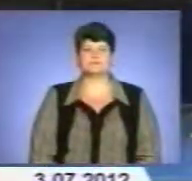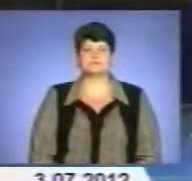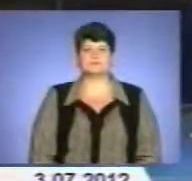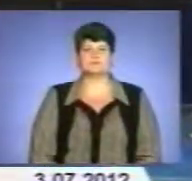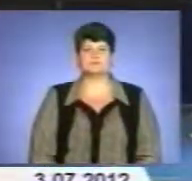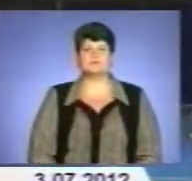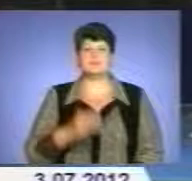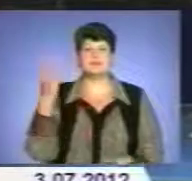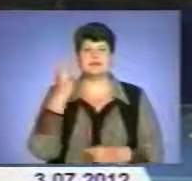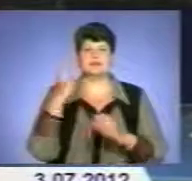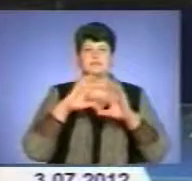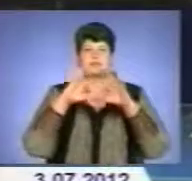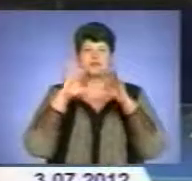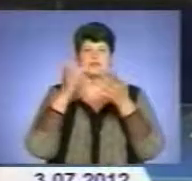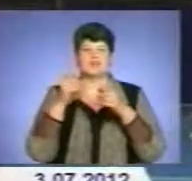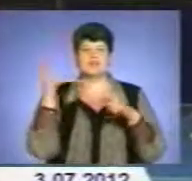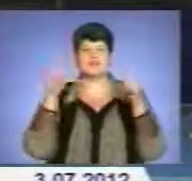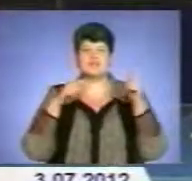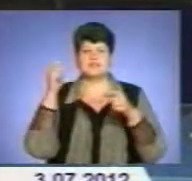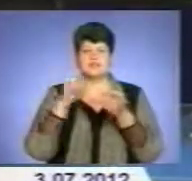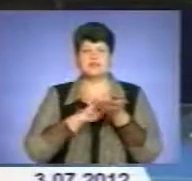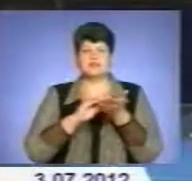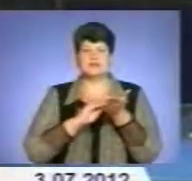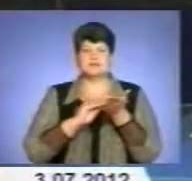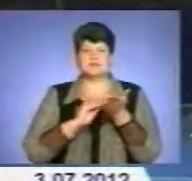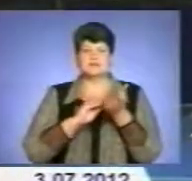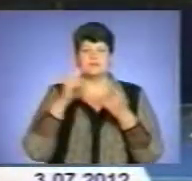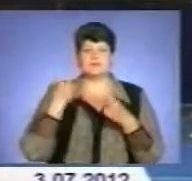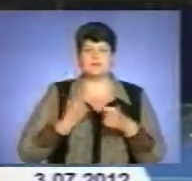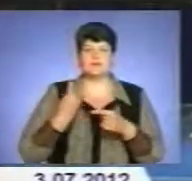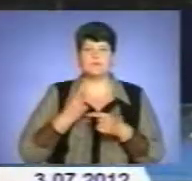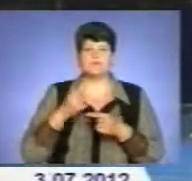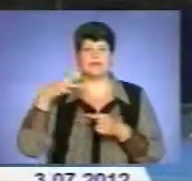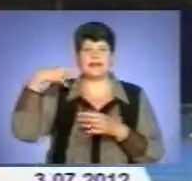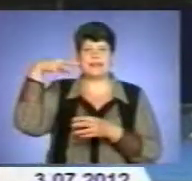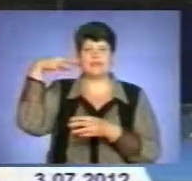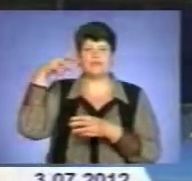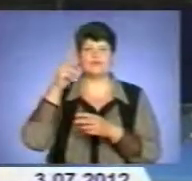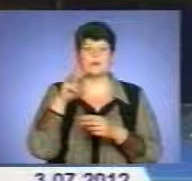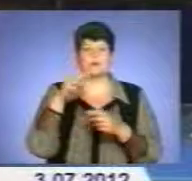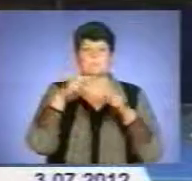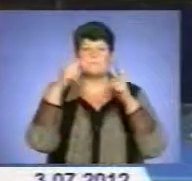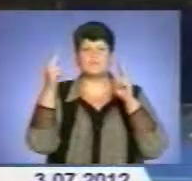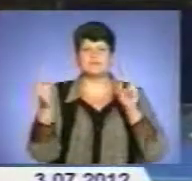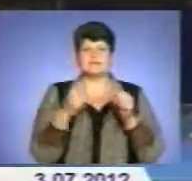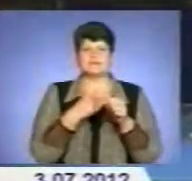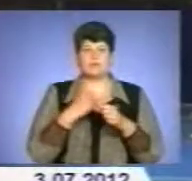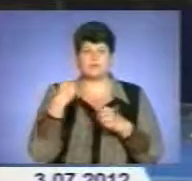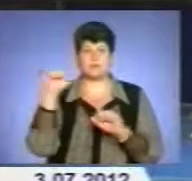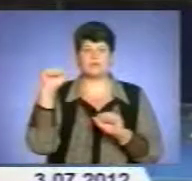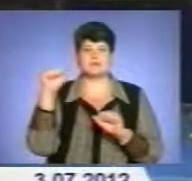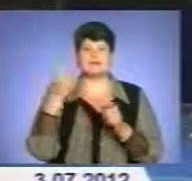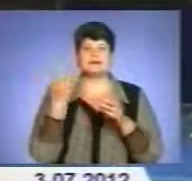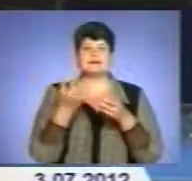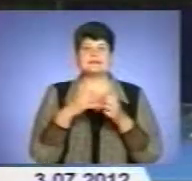Третій міжнародний фестиваль журналістської майстерності «Каленої мости», який завершився у польському місті Оструді, назвав переможців і кращі роботи. Серед